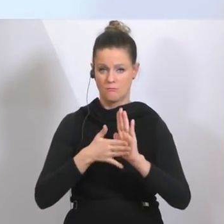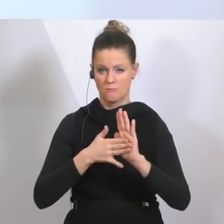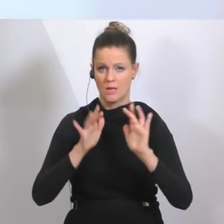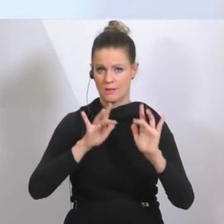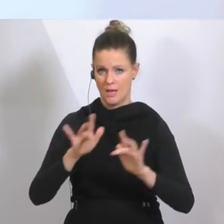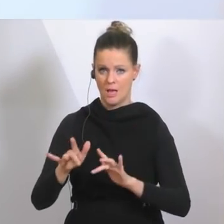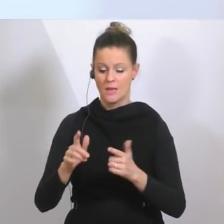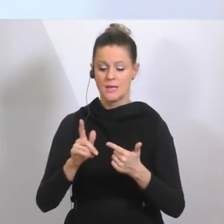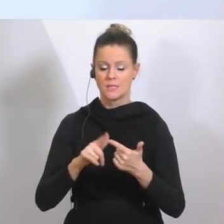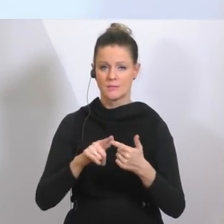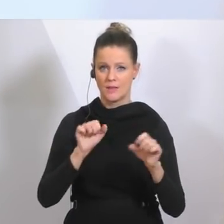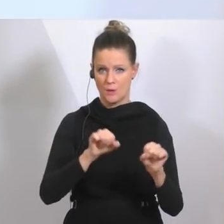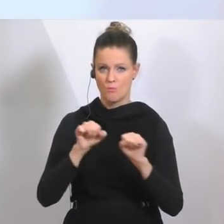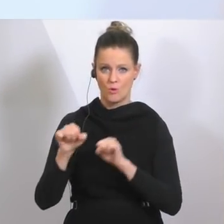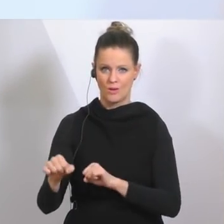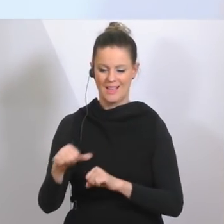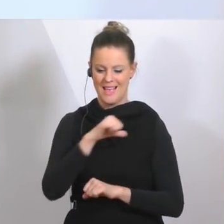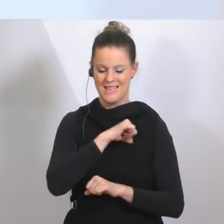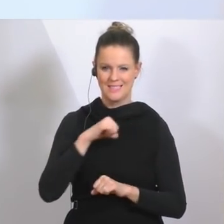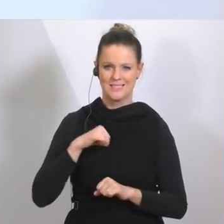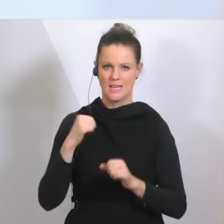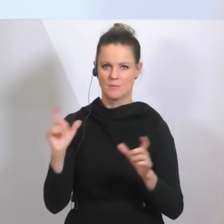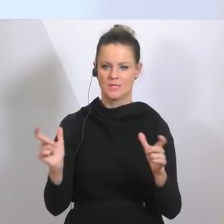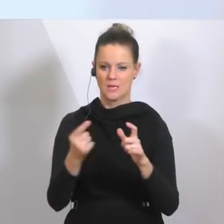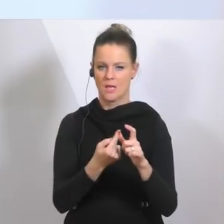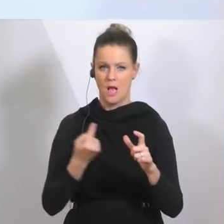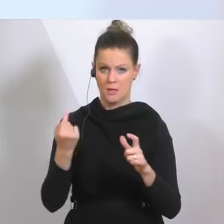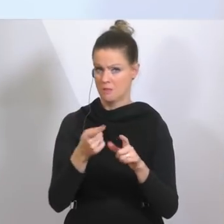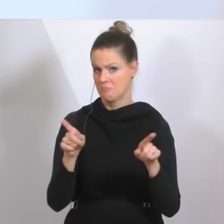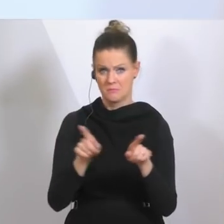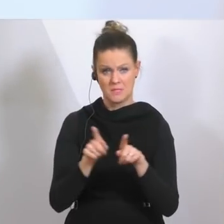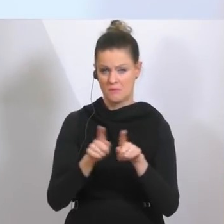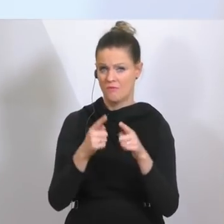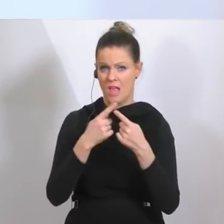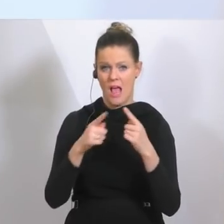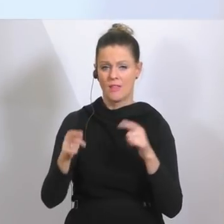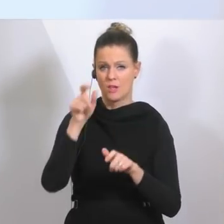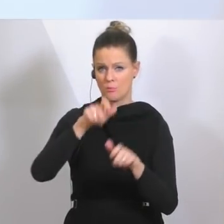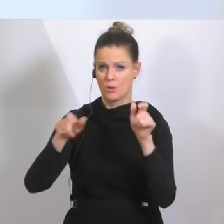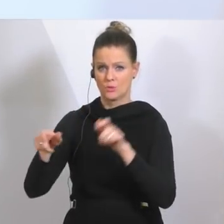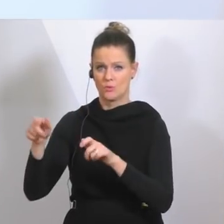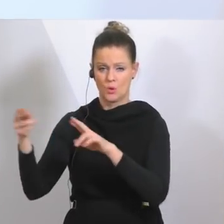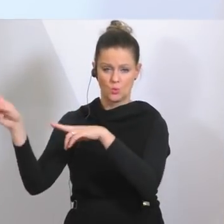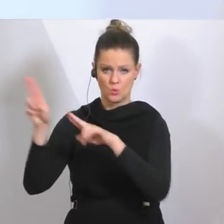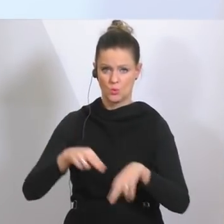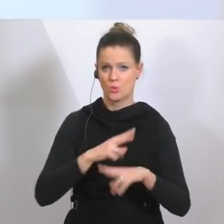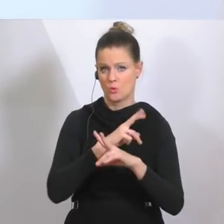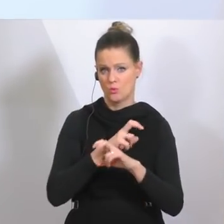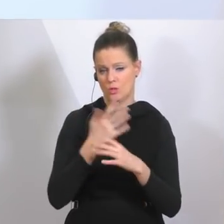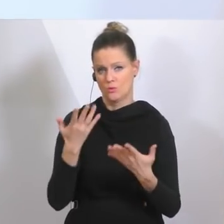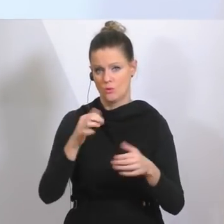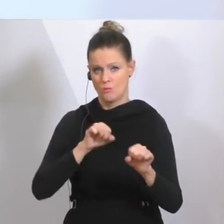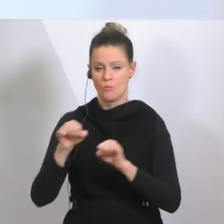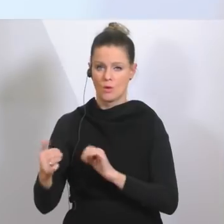die Möglichkeit einer Selbstquarantäne, so wie wir das bei allen Einreisenden möglich machen. Das ist ein